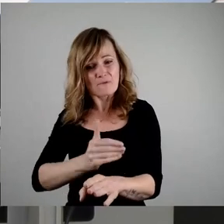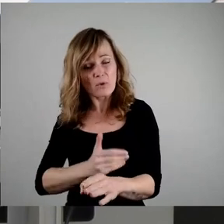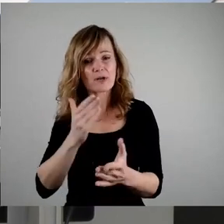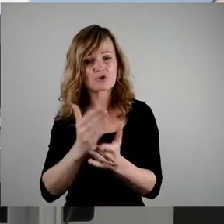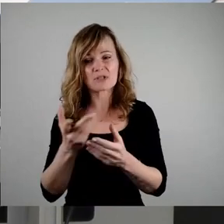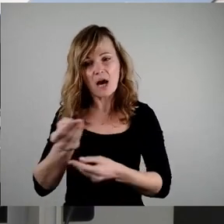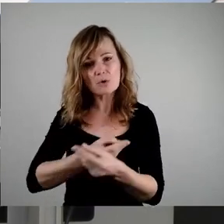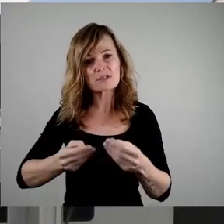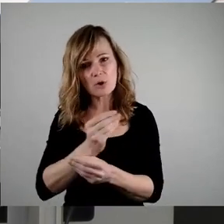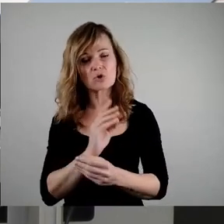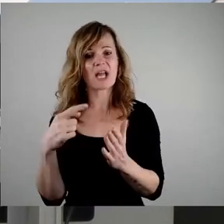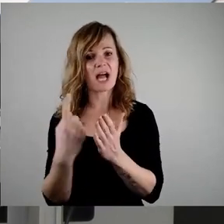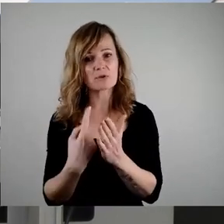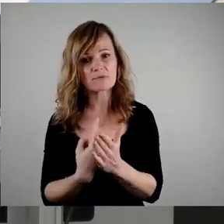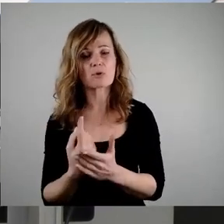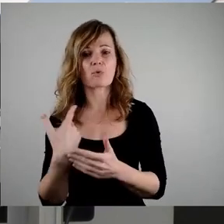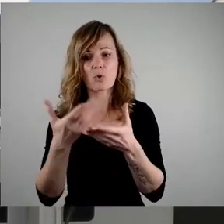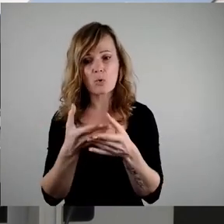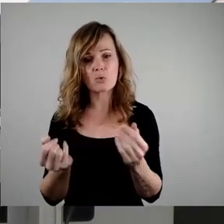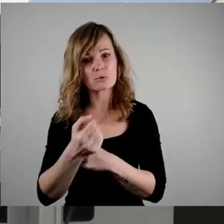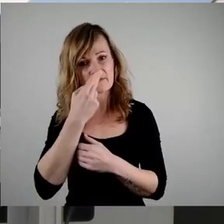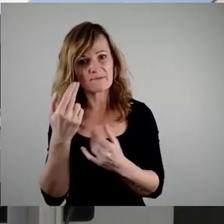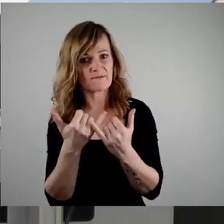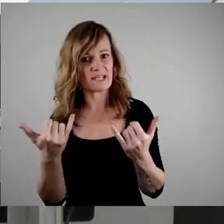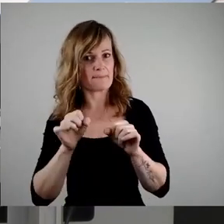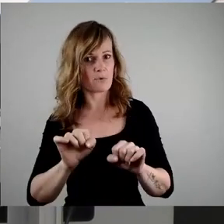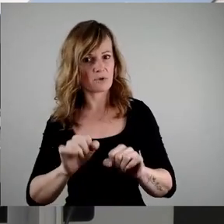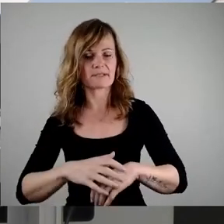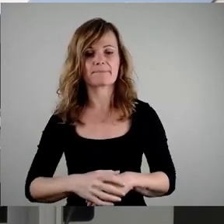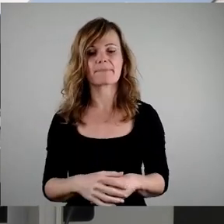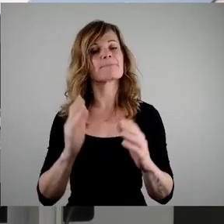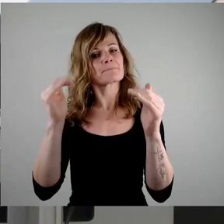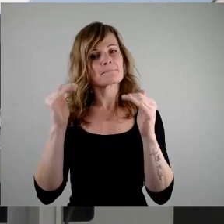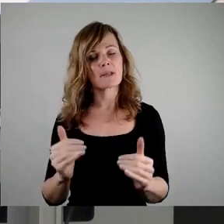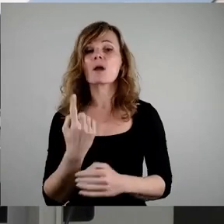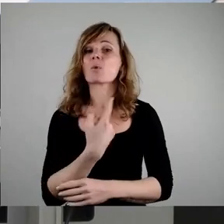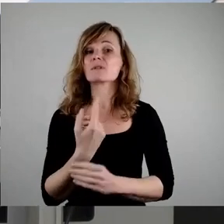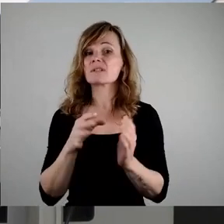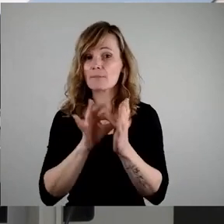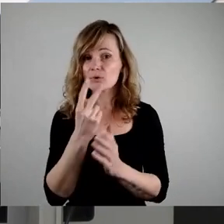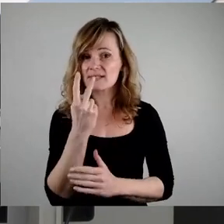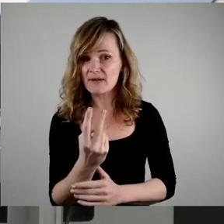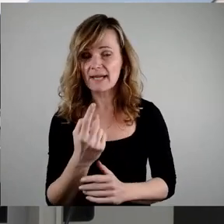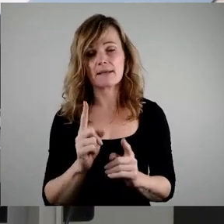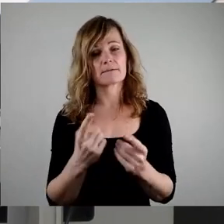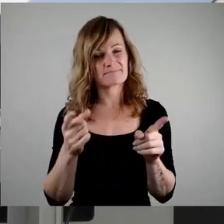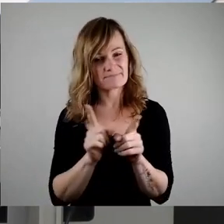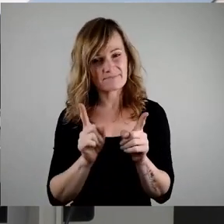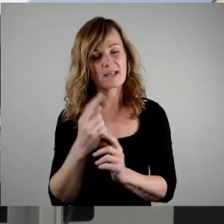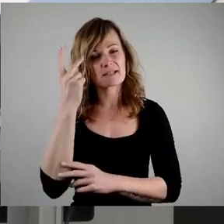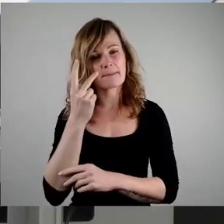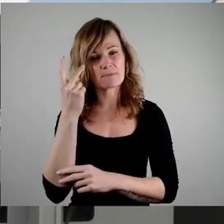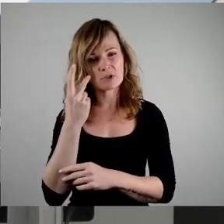und Lösungen zu verständigen. Unser Punkt 2 beinhaltet nichts weiter als eine Selbstverständlichkeit